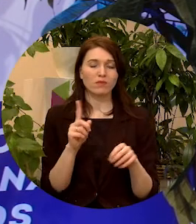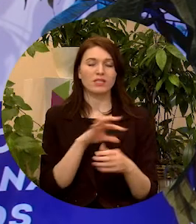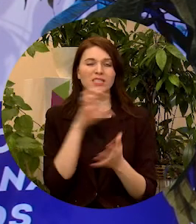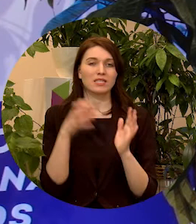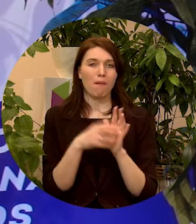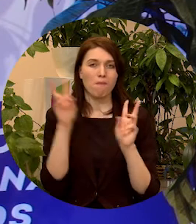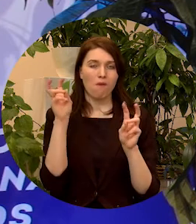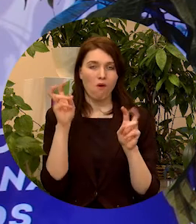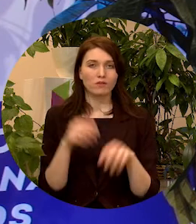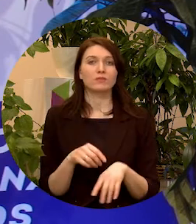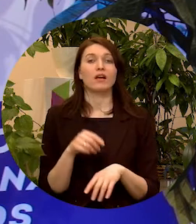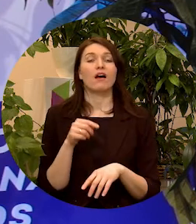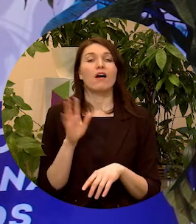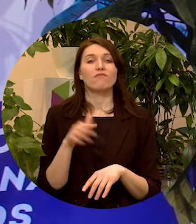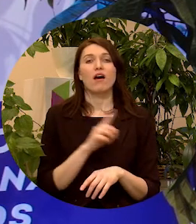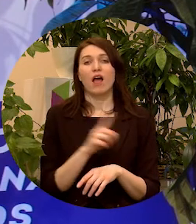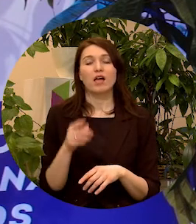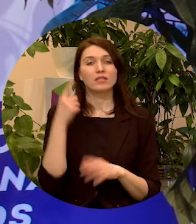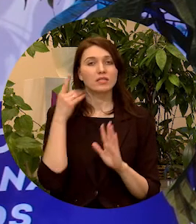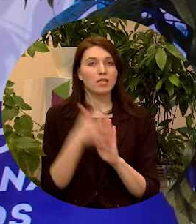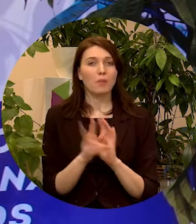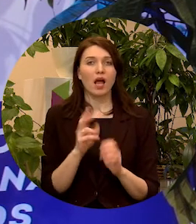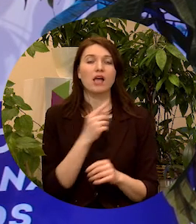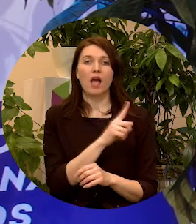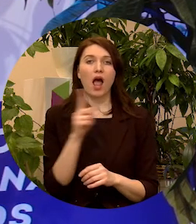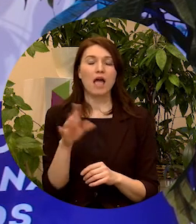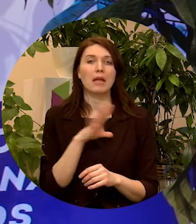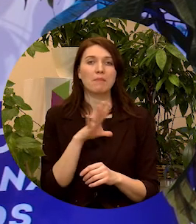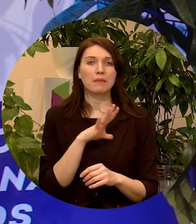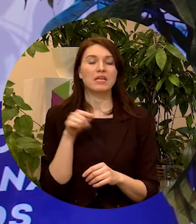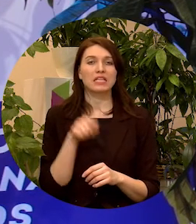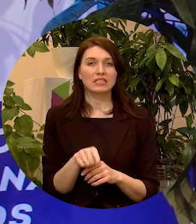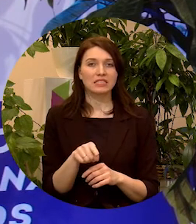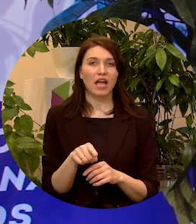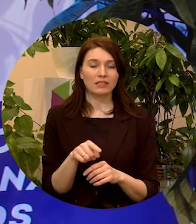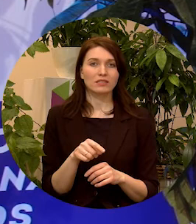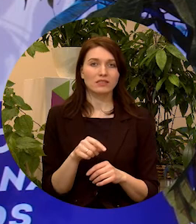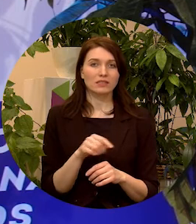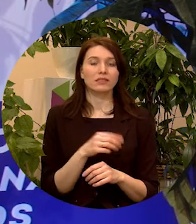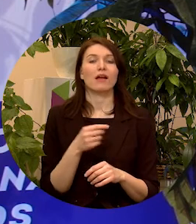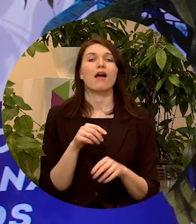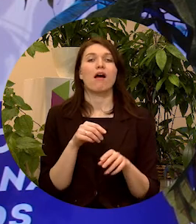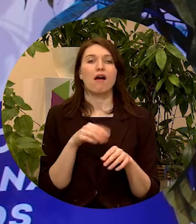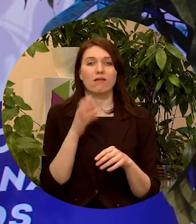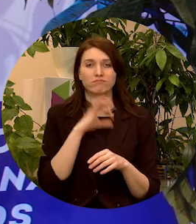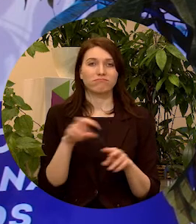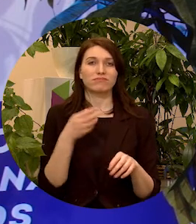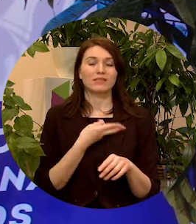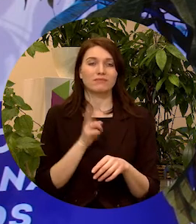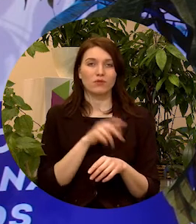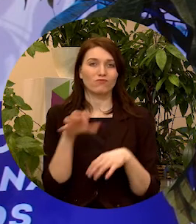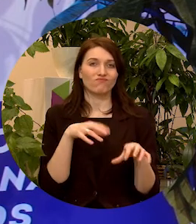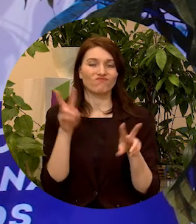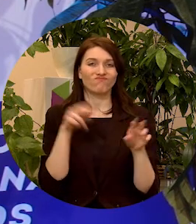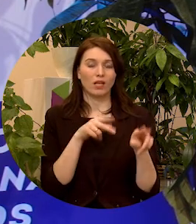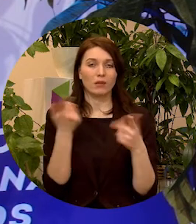un es domāju, ka te katrs var arī saprast, kas tad priekš viņai ir bijis šis mamutu, nemedības laiks. Es pieņemu, ka šeit